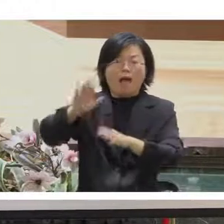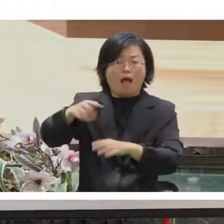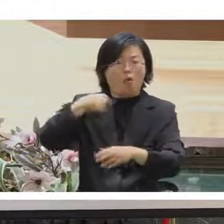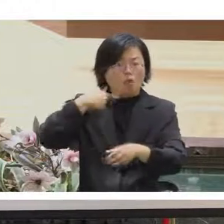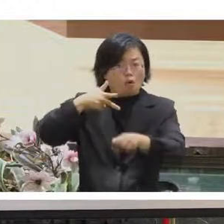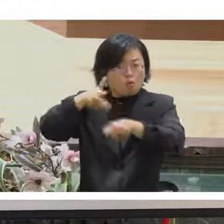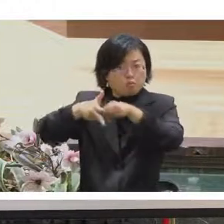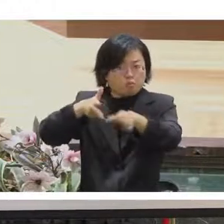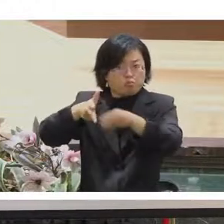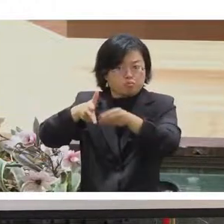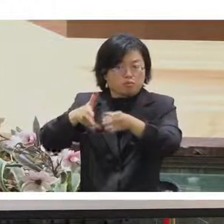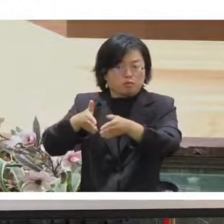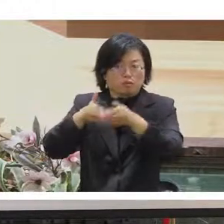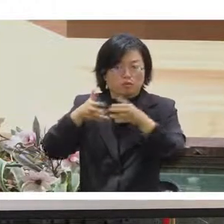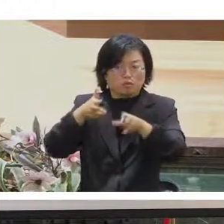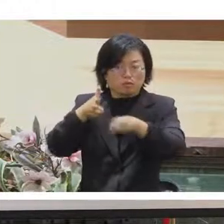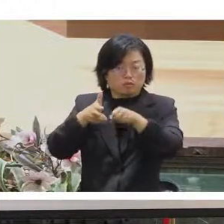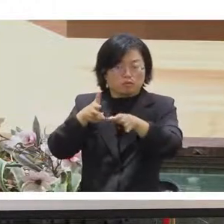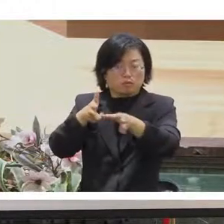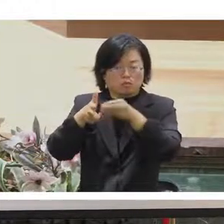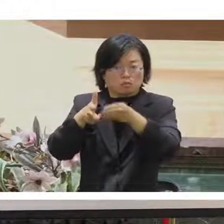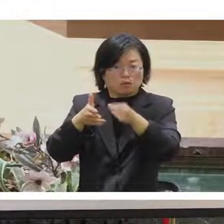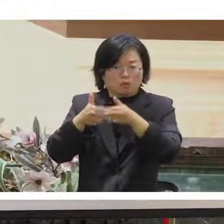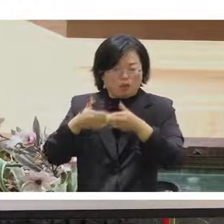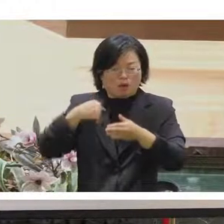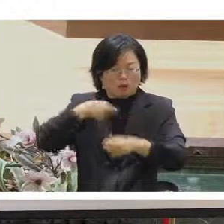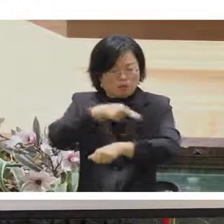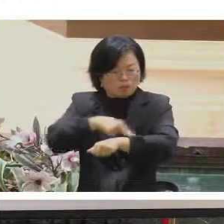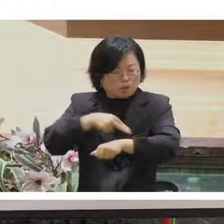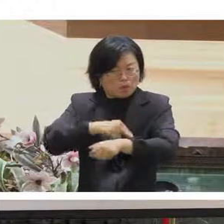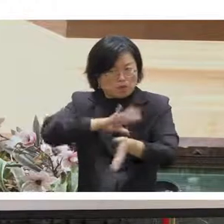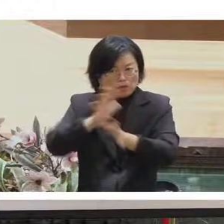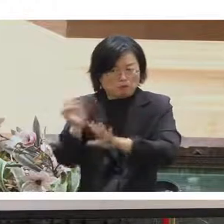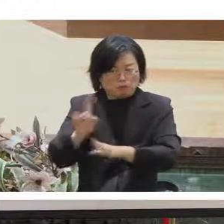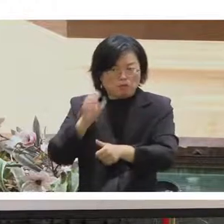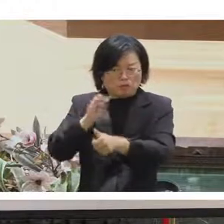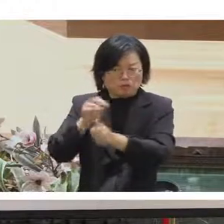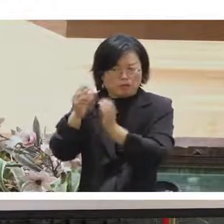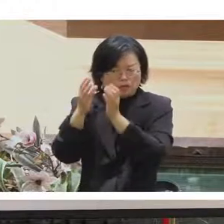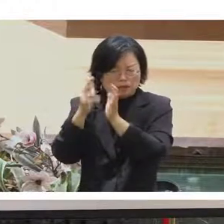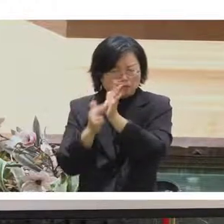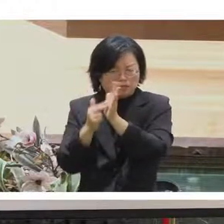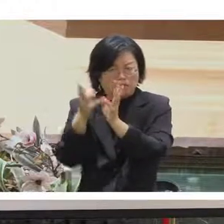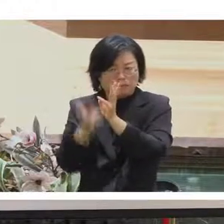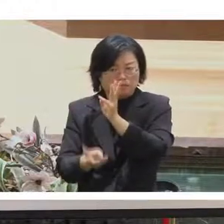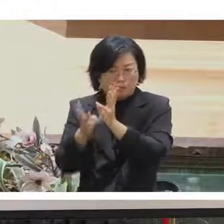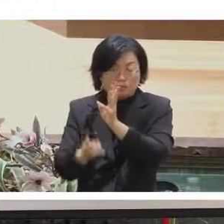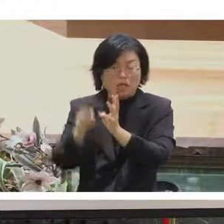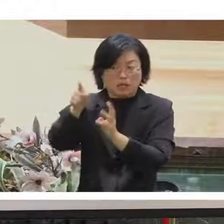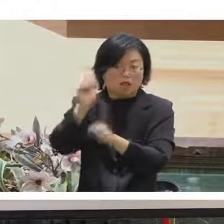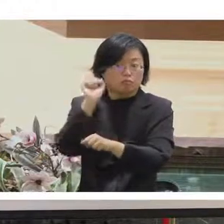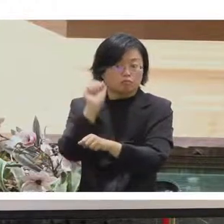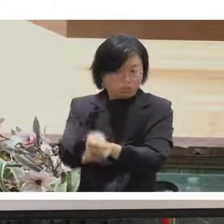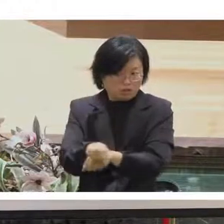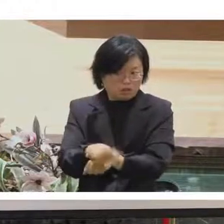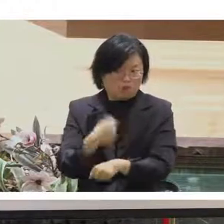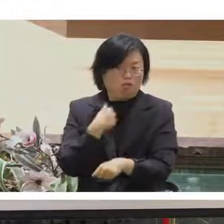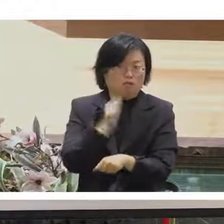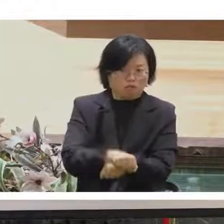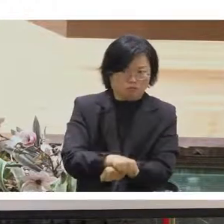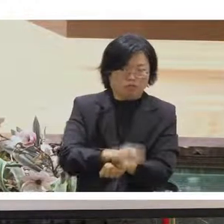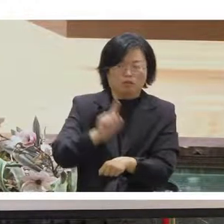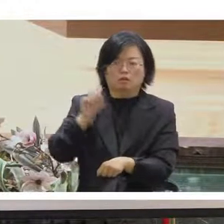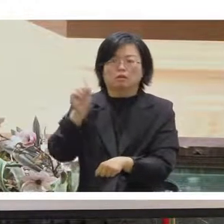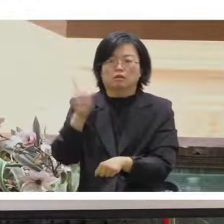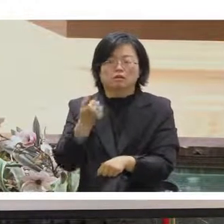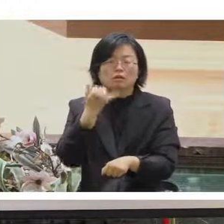你通過了我才派人去拍這個影片那其實這一段的時間跟成本是蠻高的尤其我們通常辦